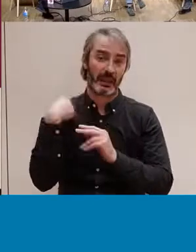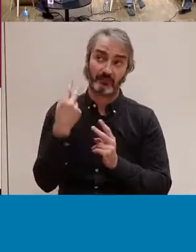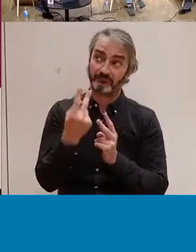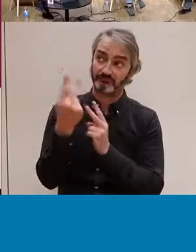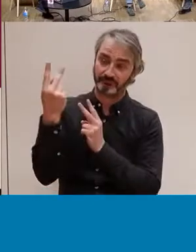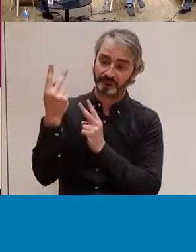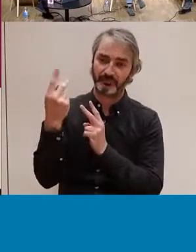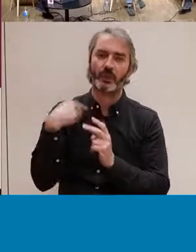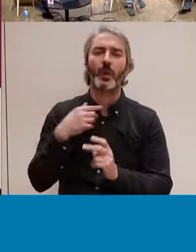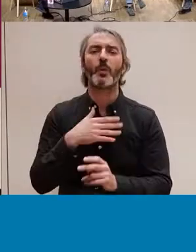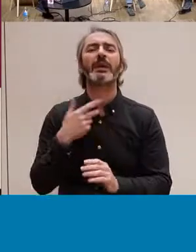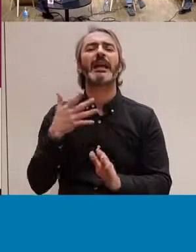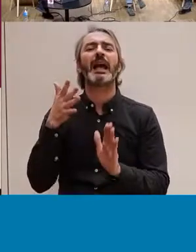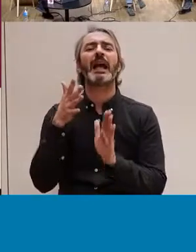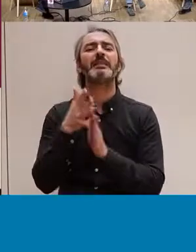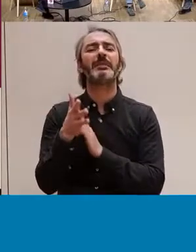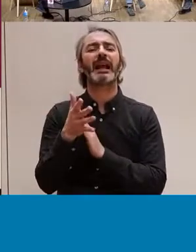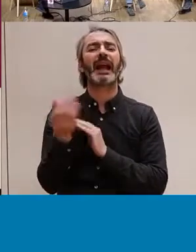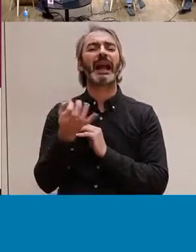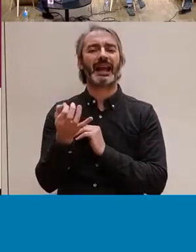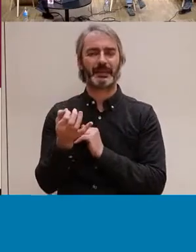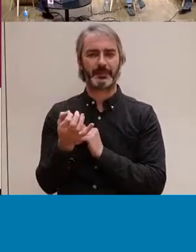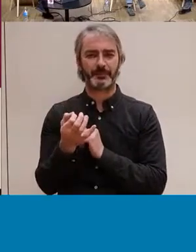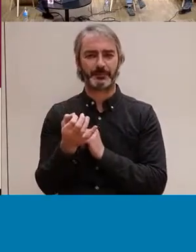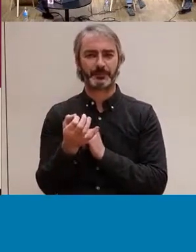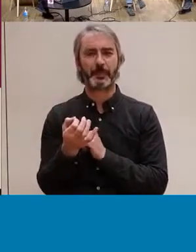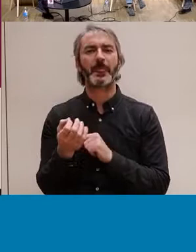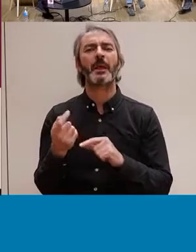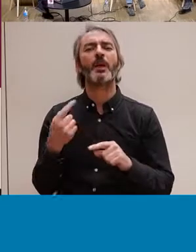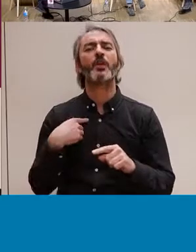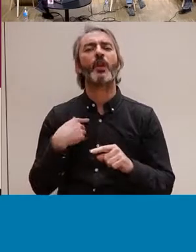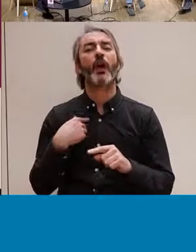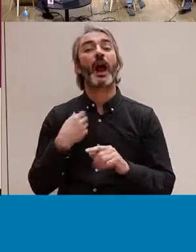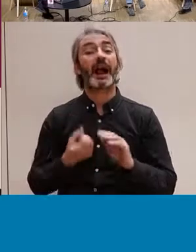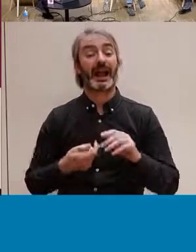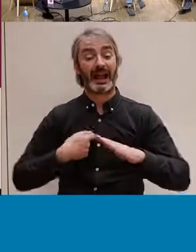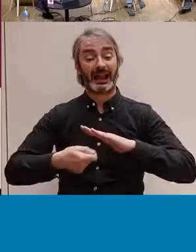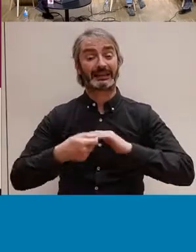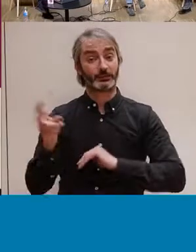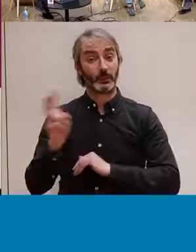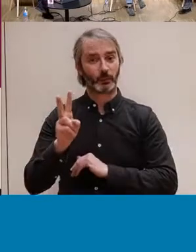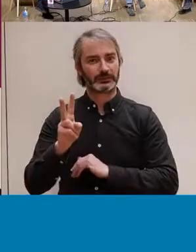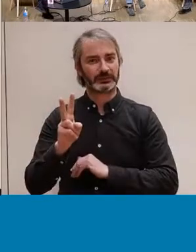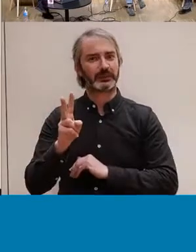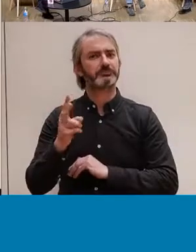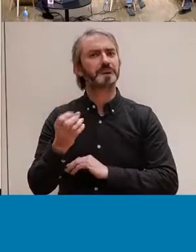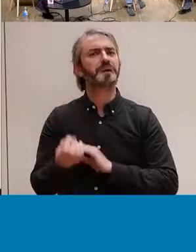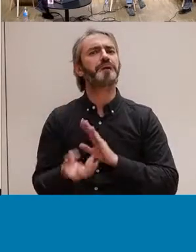volíem explicar-vos què és el que hem volgut, o sigui, per què hem volgut fer voluptes i amb què hem volgut contribuir, no?